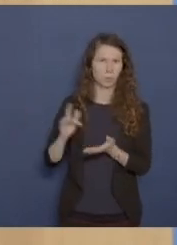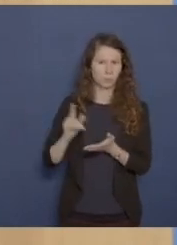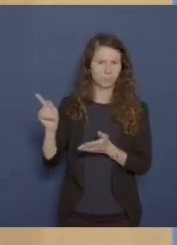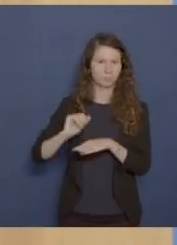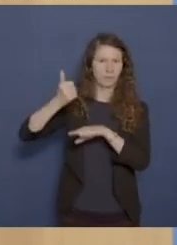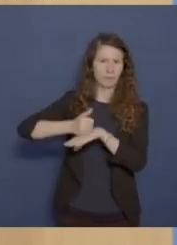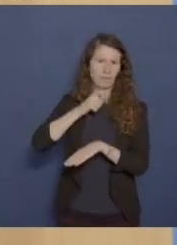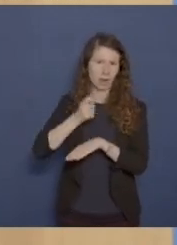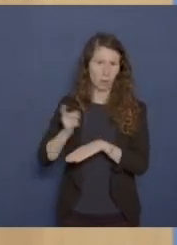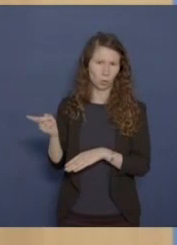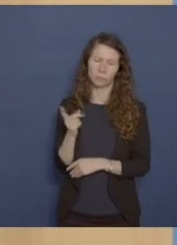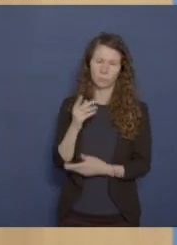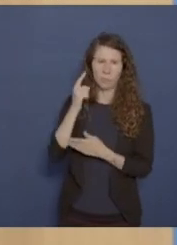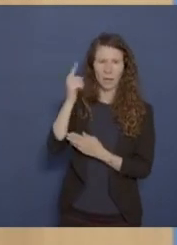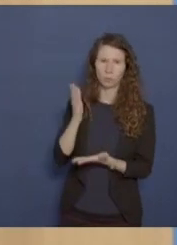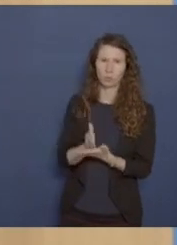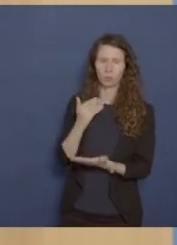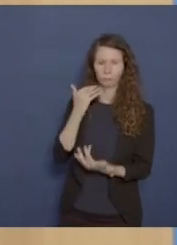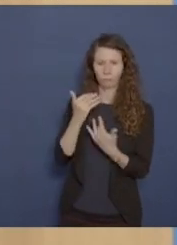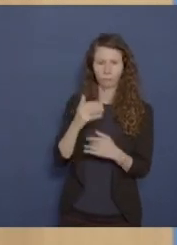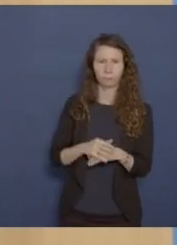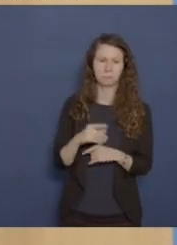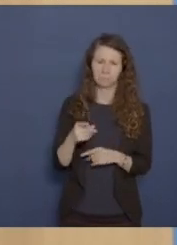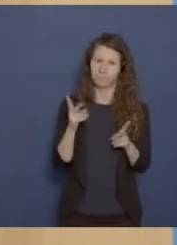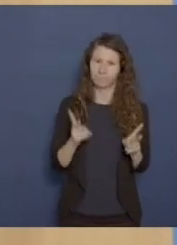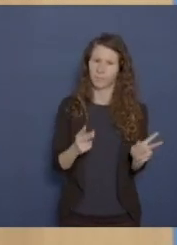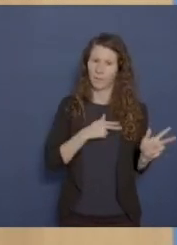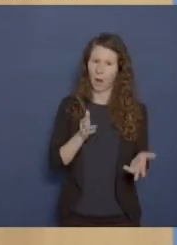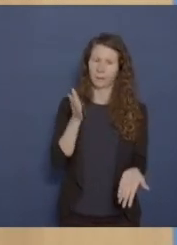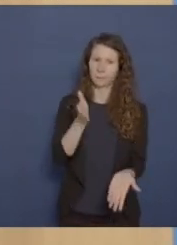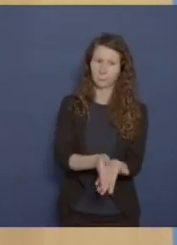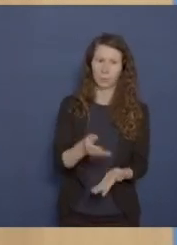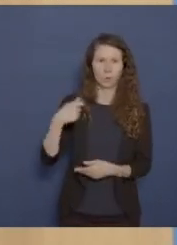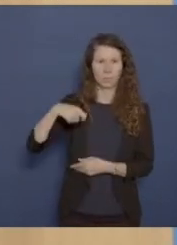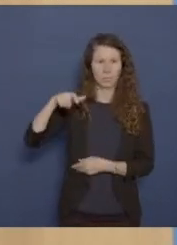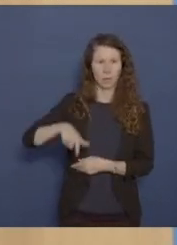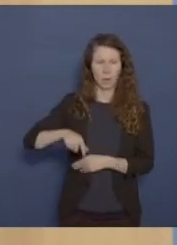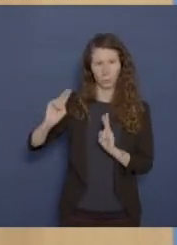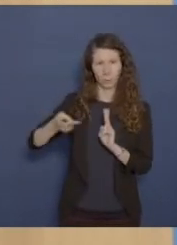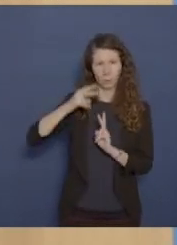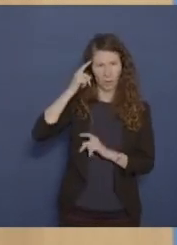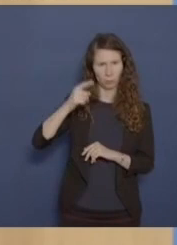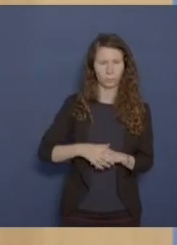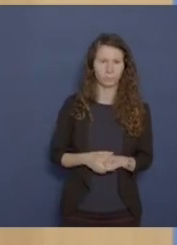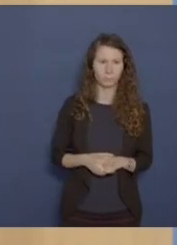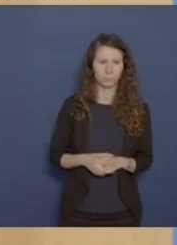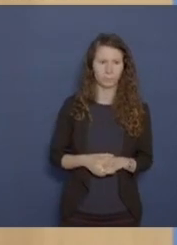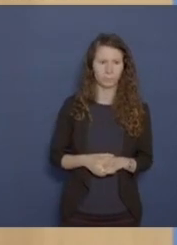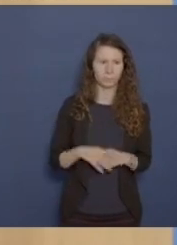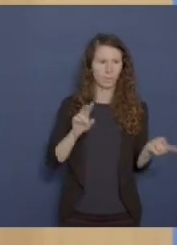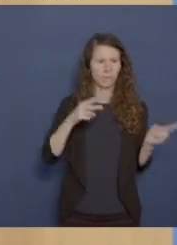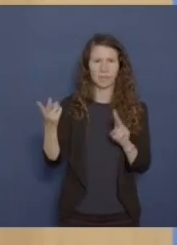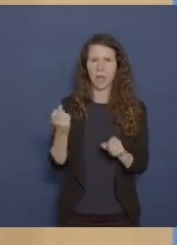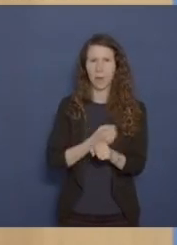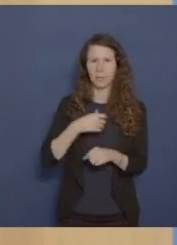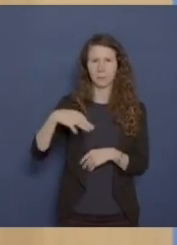gesagt. Es läuft in der Tat aus und der Minister ist auch der Meinung. Dann wechseln wir einmal. das Arbeitsministerium